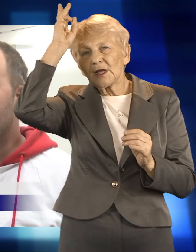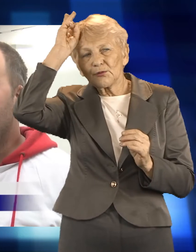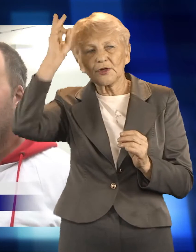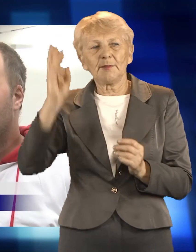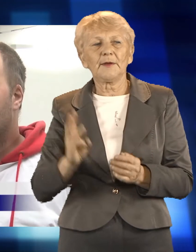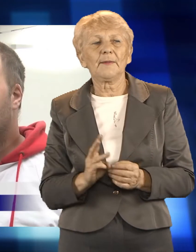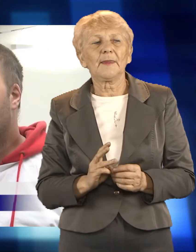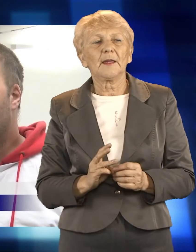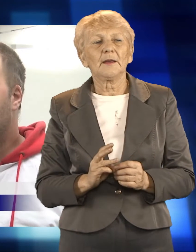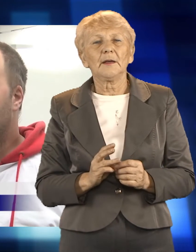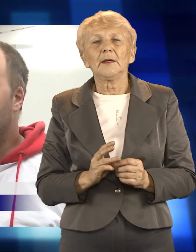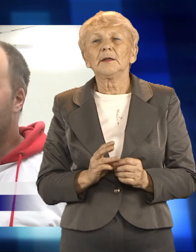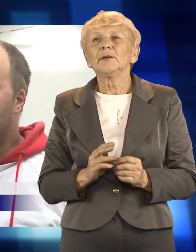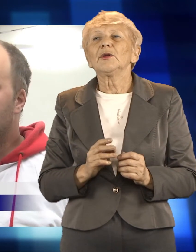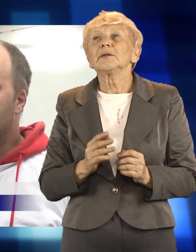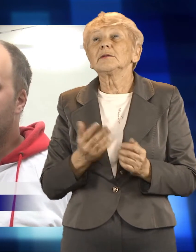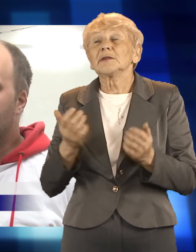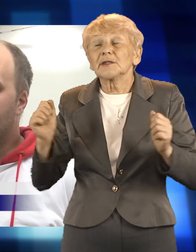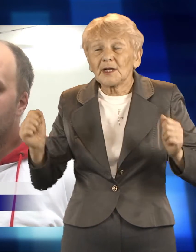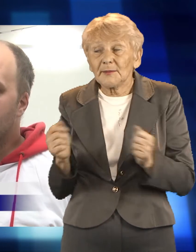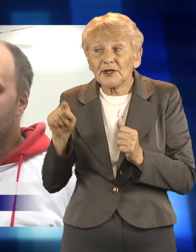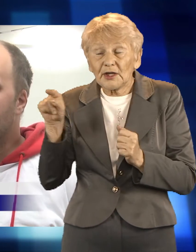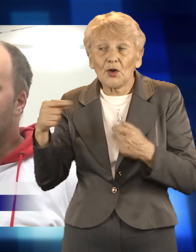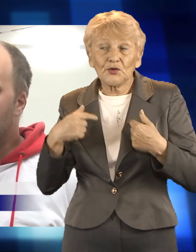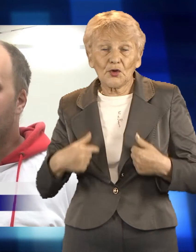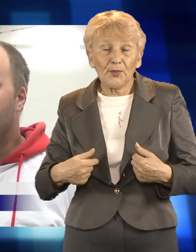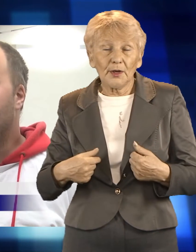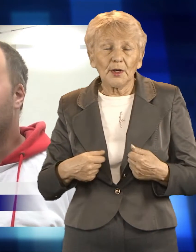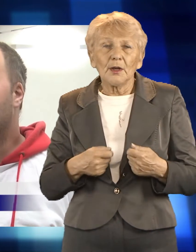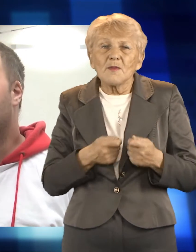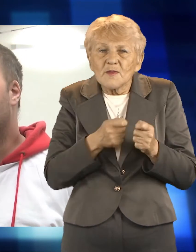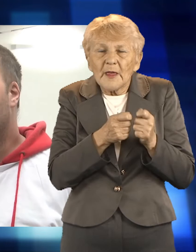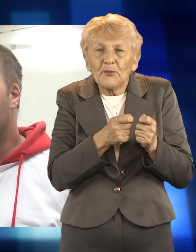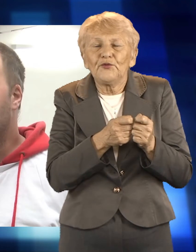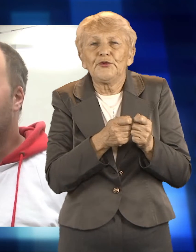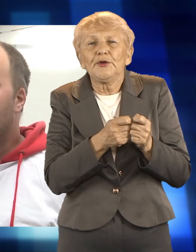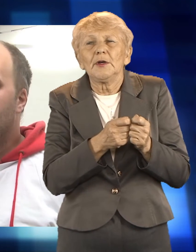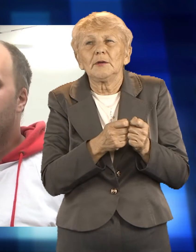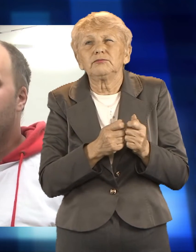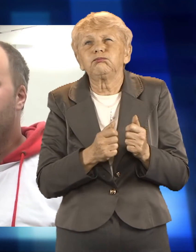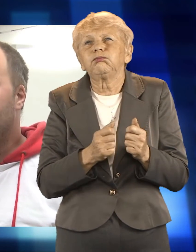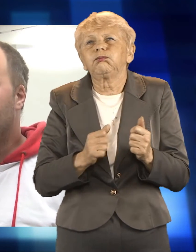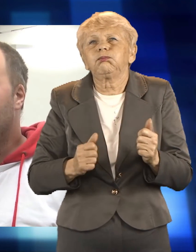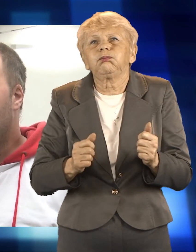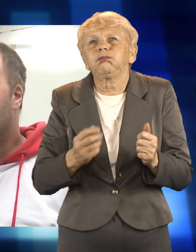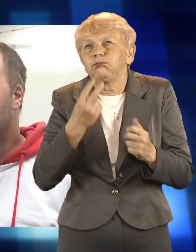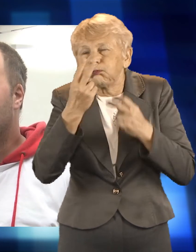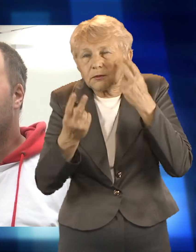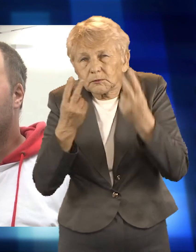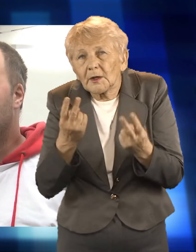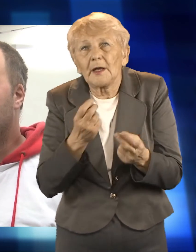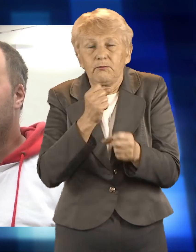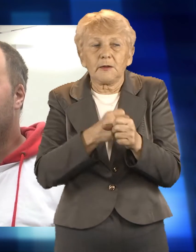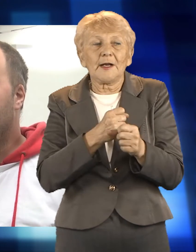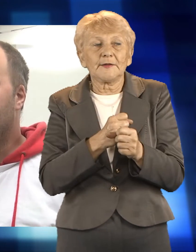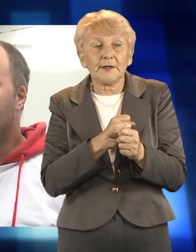nakłonić ich do tego, żeby na przykład skorzystali z innych placówek, żeby podjęli pracę. Nawet udało nam się